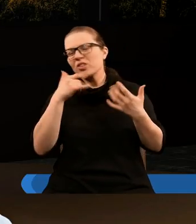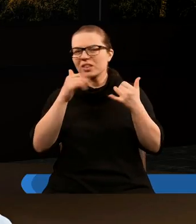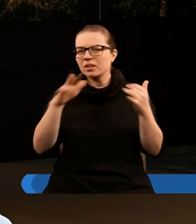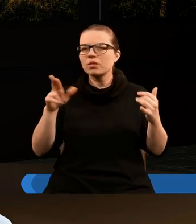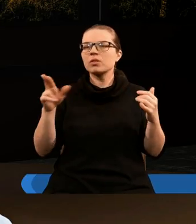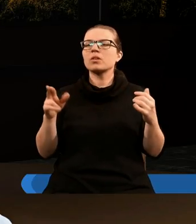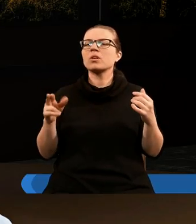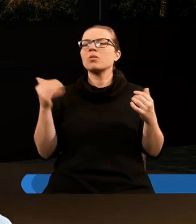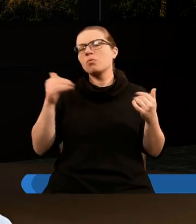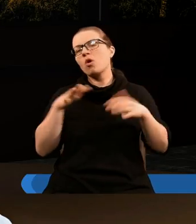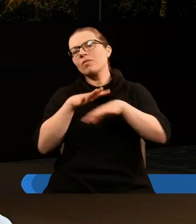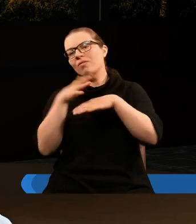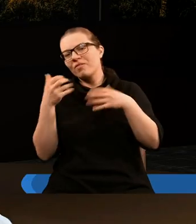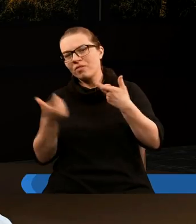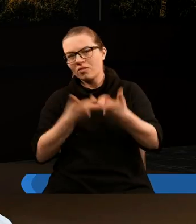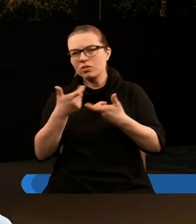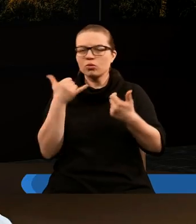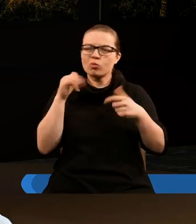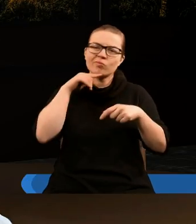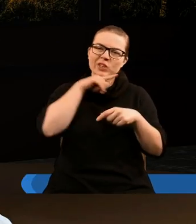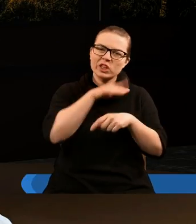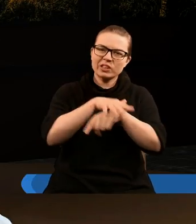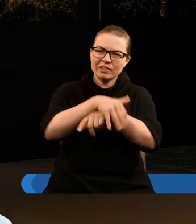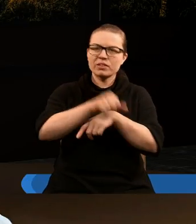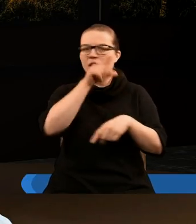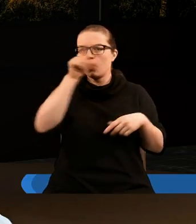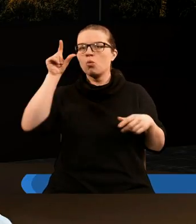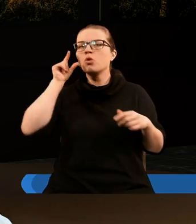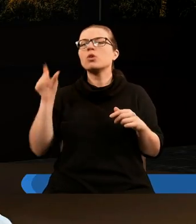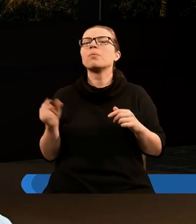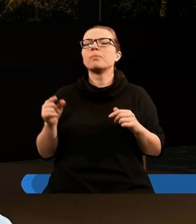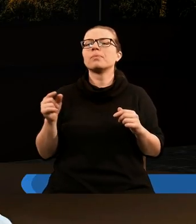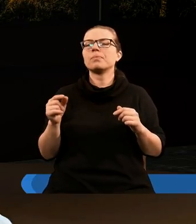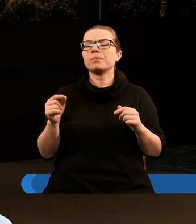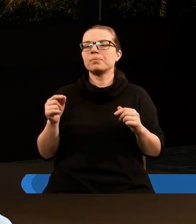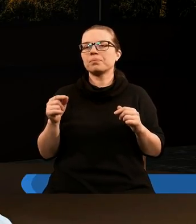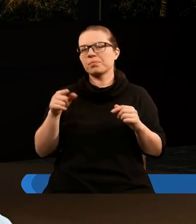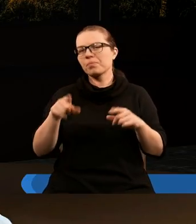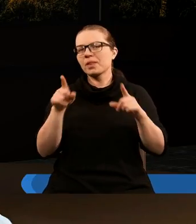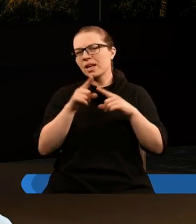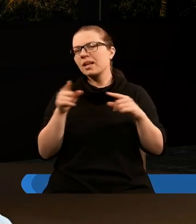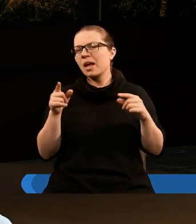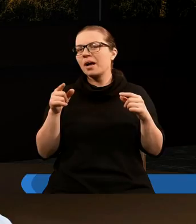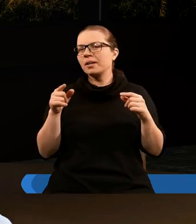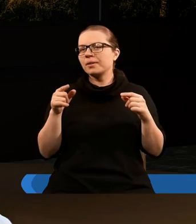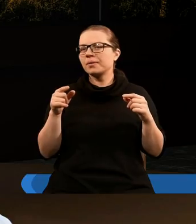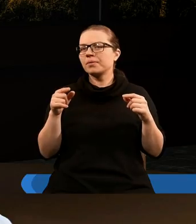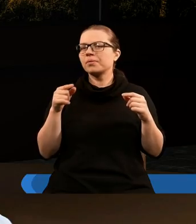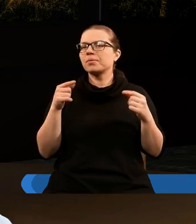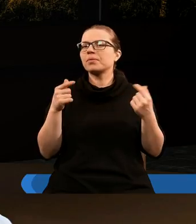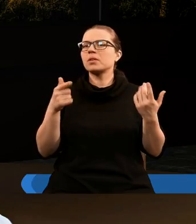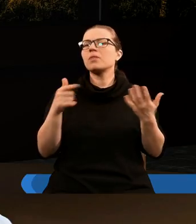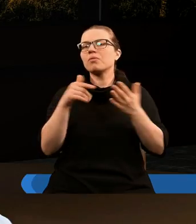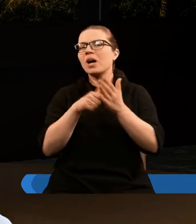może wyrzącić krzywdę ludziom. i jeśli to umieścimy w tej chronologii biblijnej czasów eschatologicznych, no to możemy